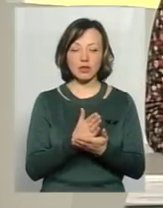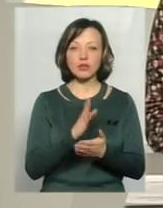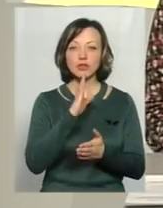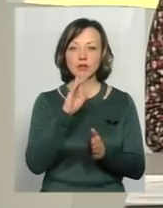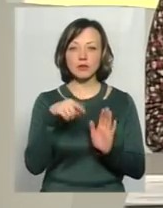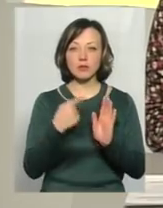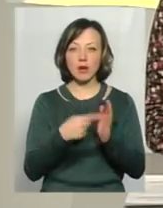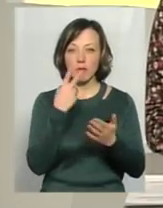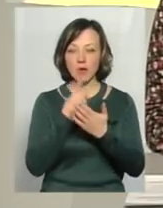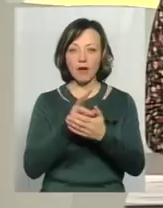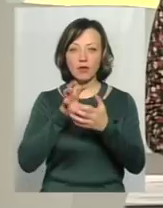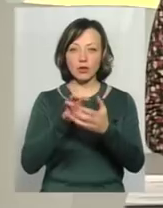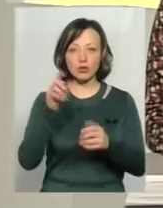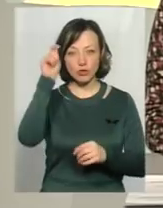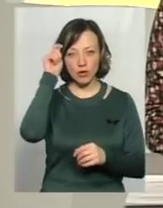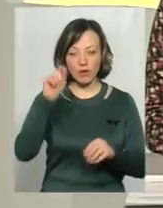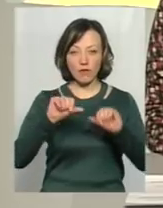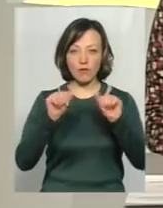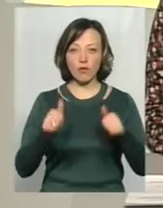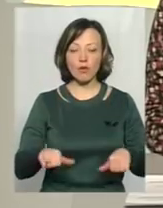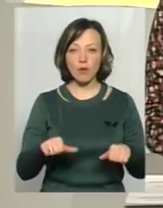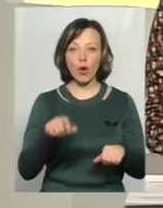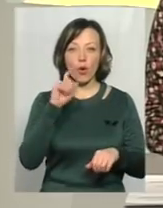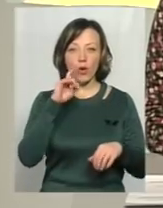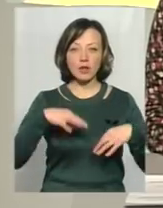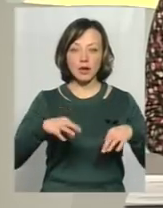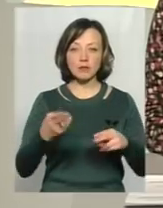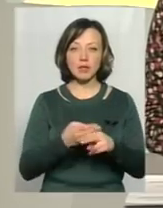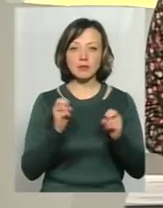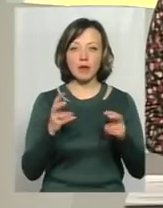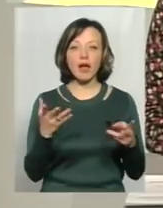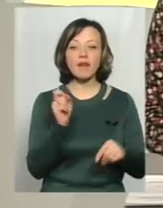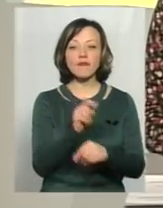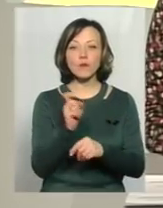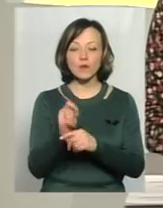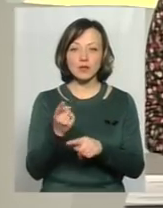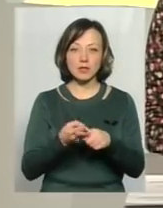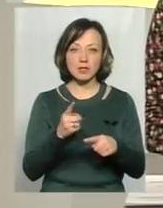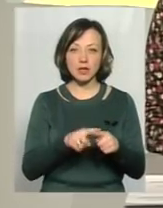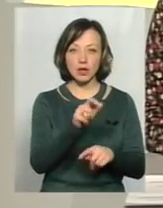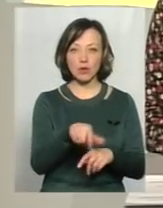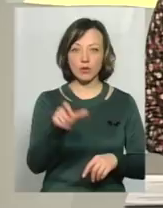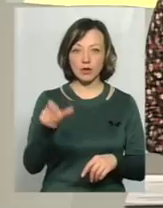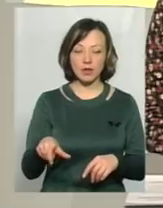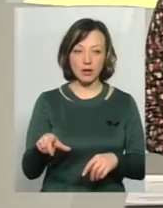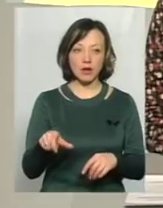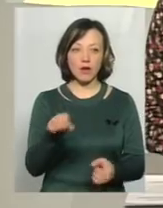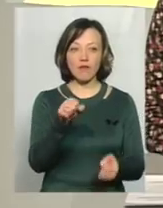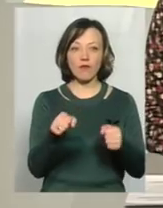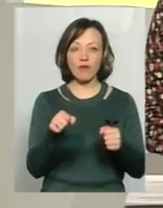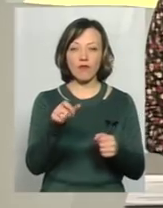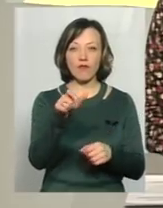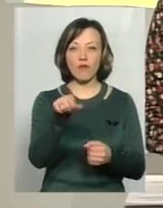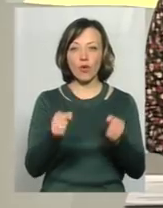що бачила в автобусі чоловіків у формі Укртрансбезпека. Які функції цих людей? При ньому водій усім дав квитки,